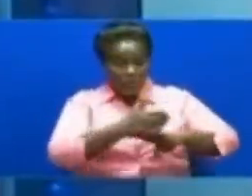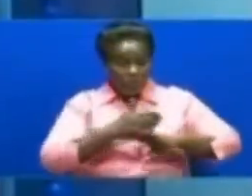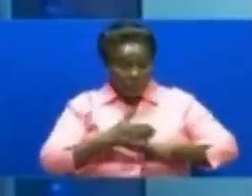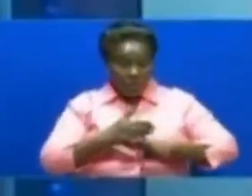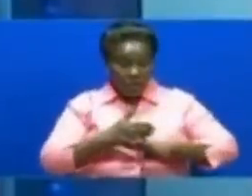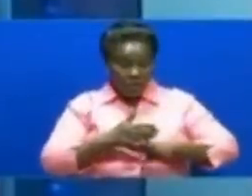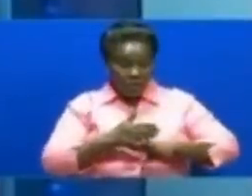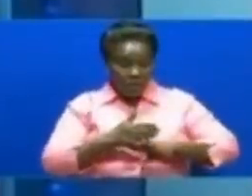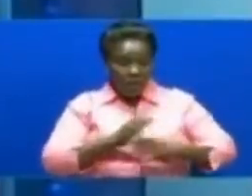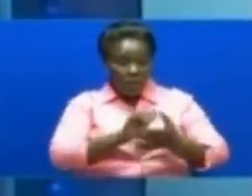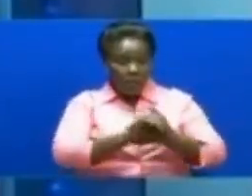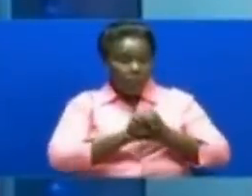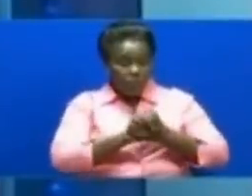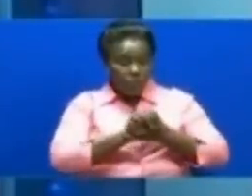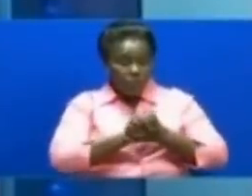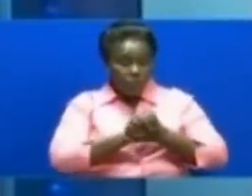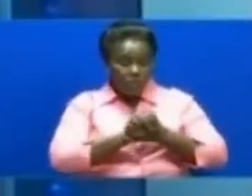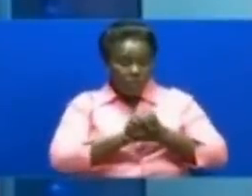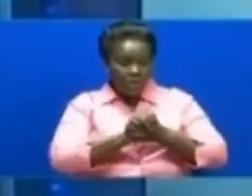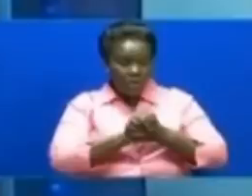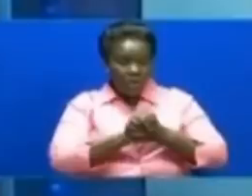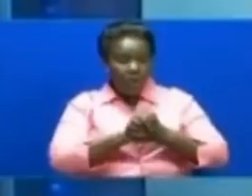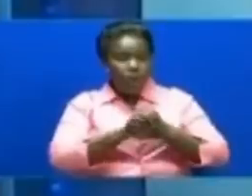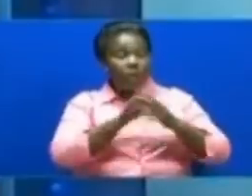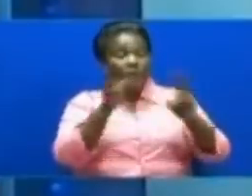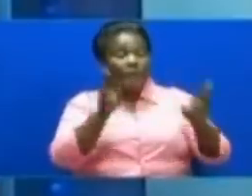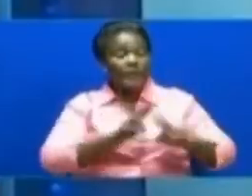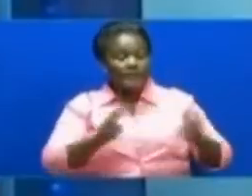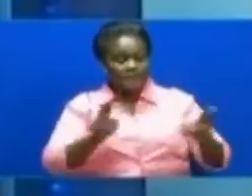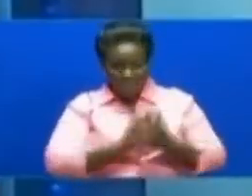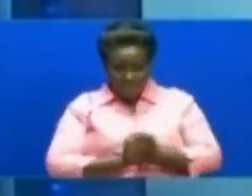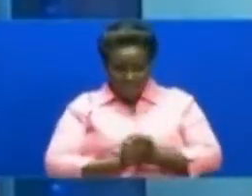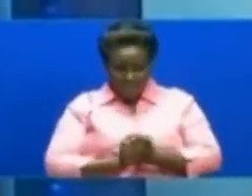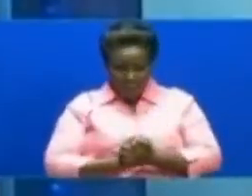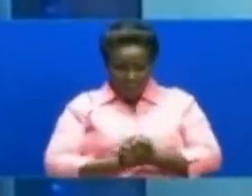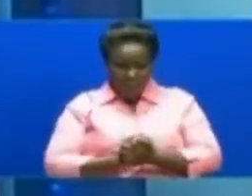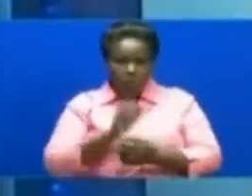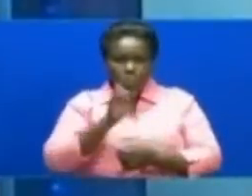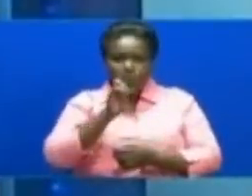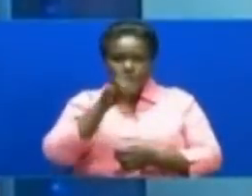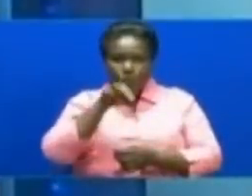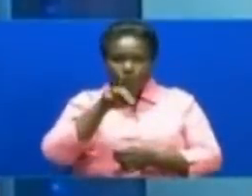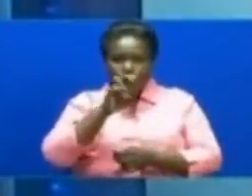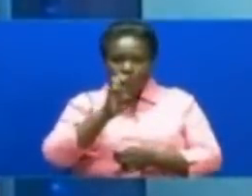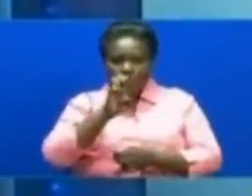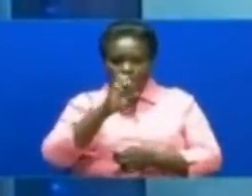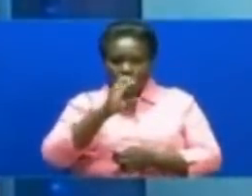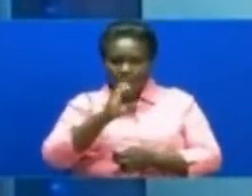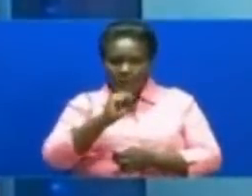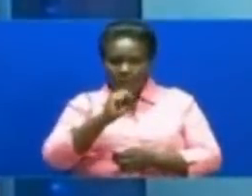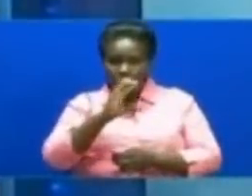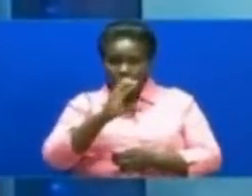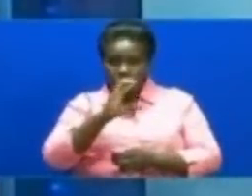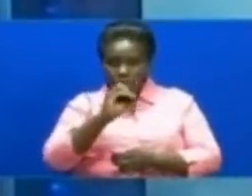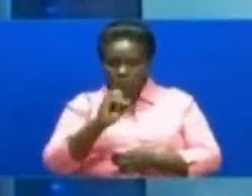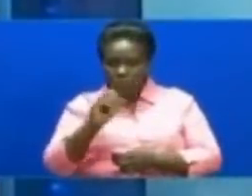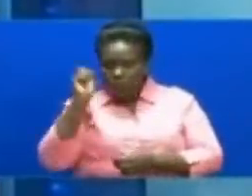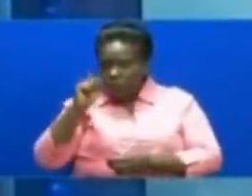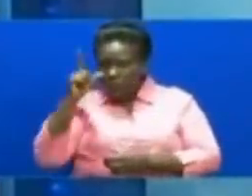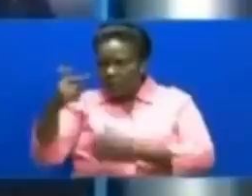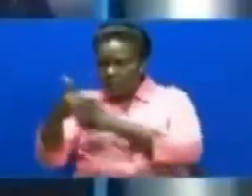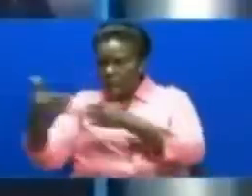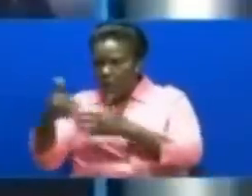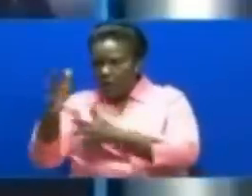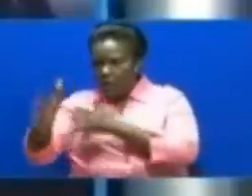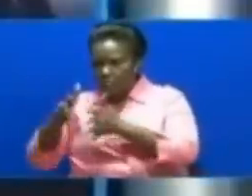TRI Hili utamaduni UNESCO lemekitambua kiswahili Kama luha itakau saidia kukuza utangamano barana Afrika